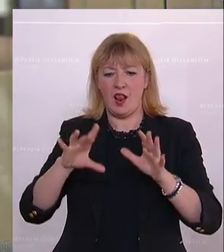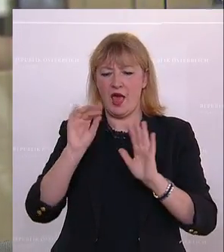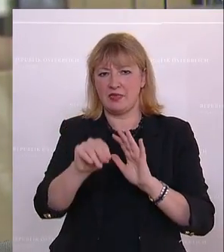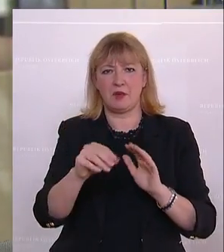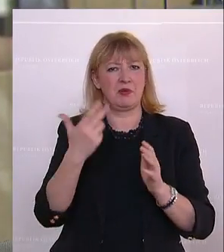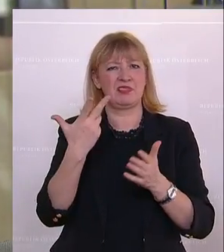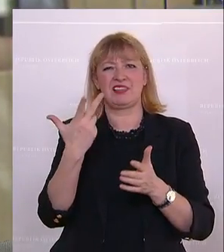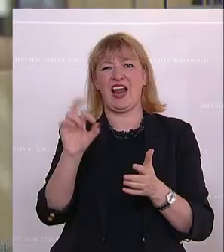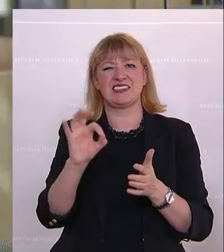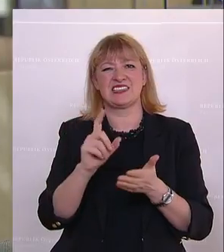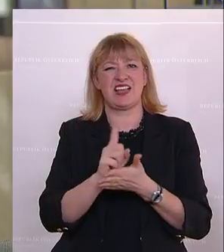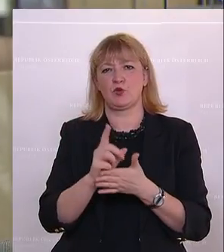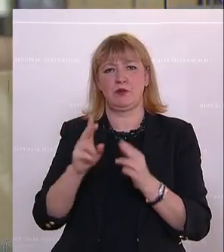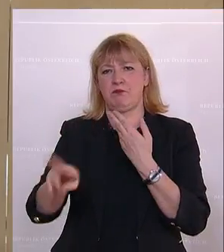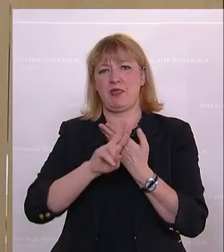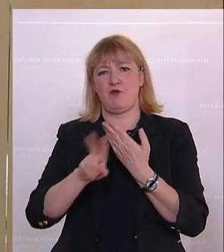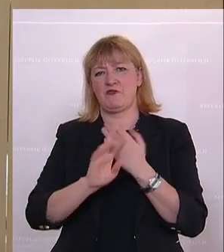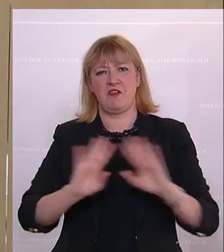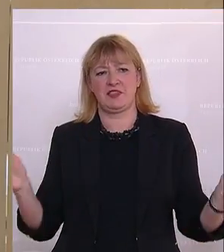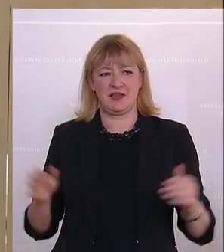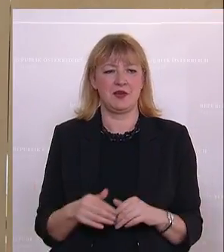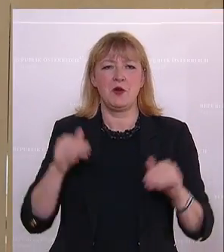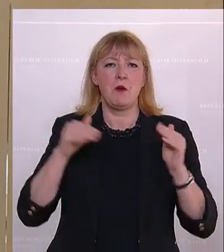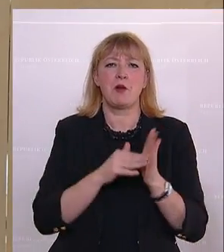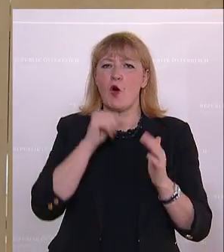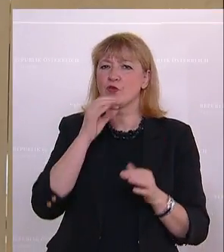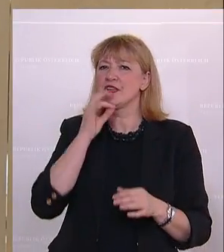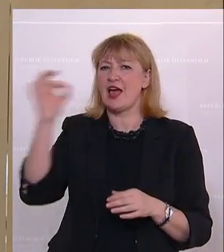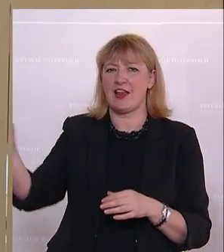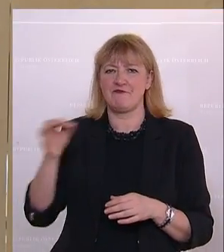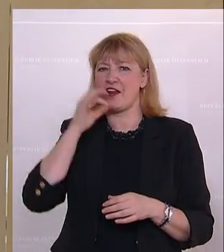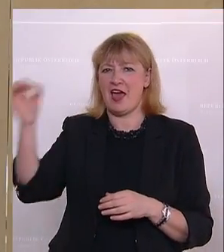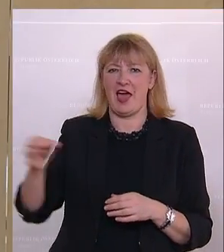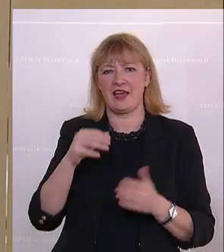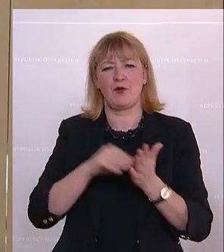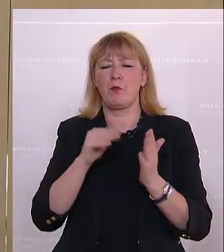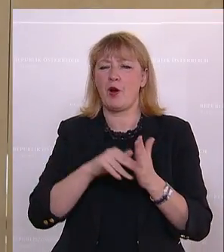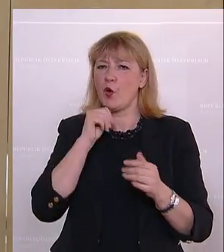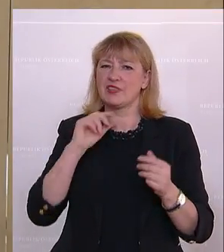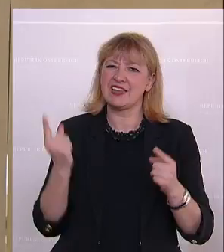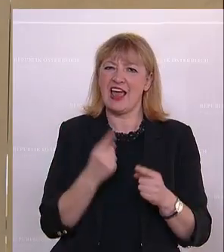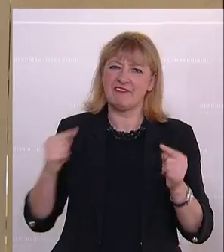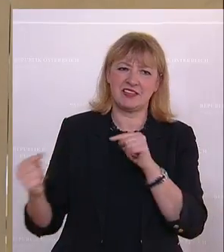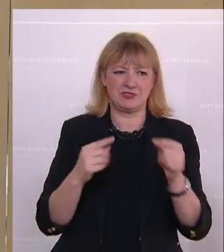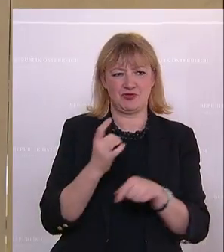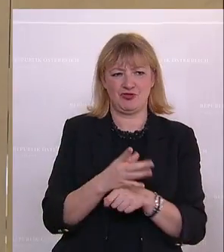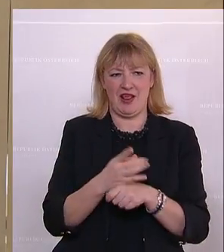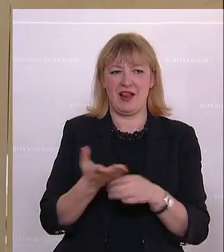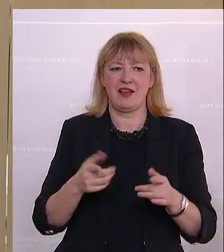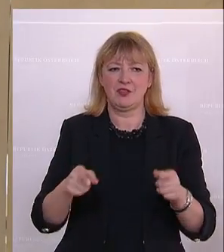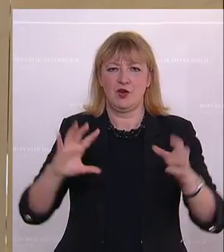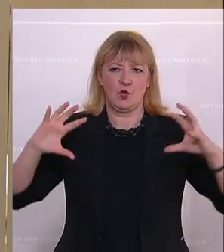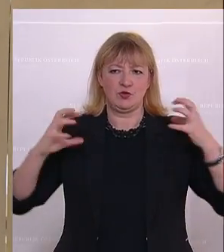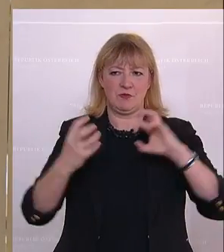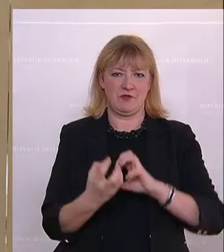Innerhalb von 30 Sekunden ist alles beantwortet. Da muss man nicht Anfragen einbringen, da muss man nicht ewig diskutieren. Also es geht relativ rasch. Und kurz